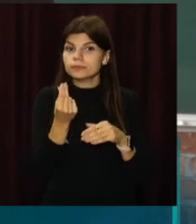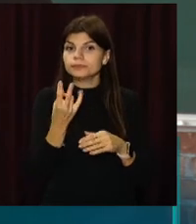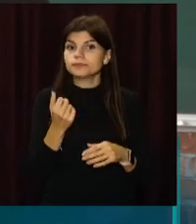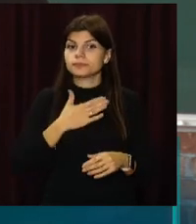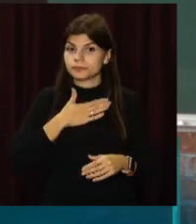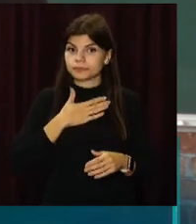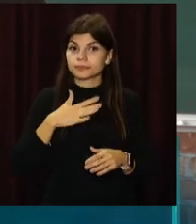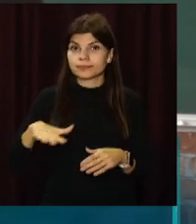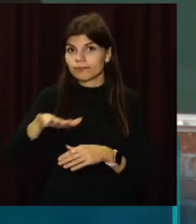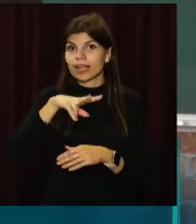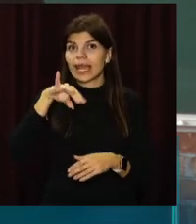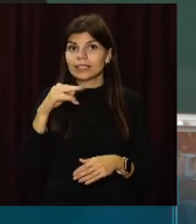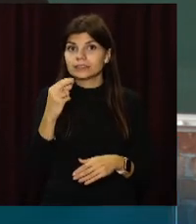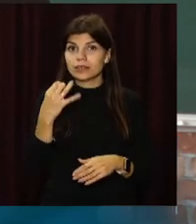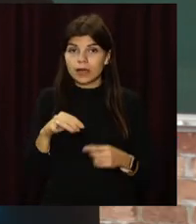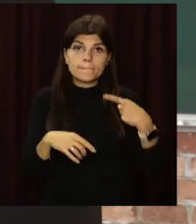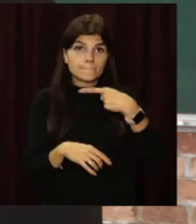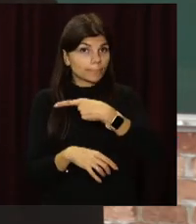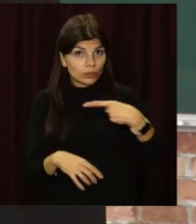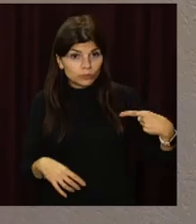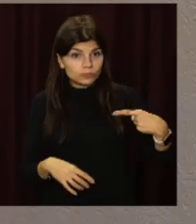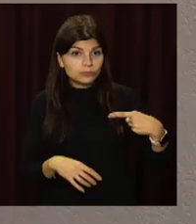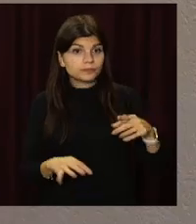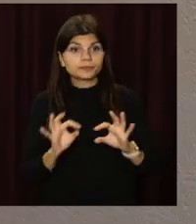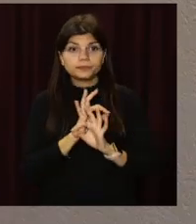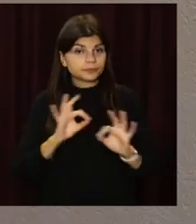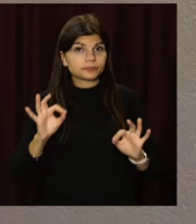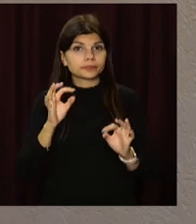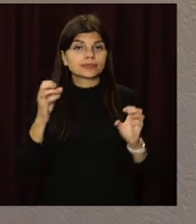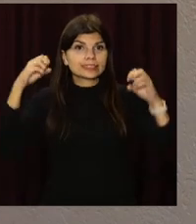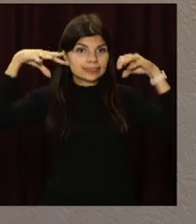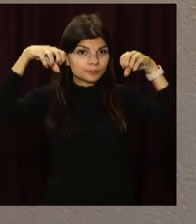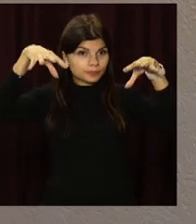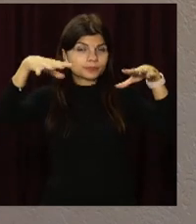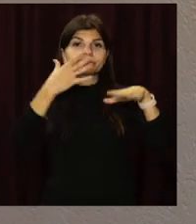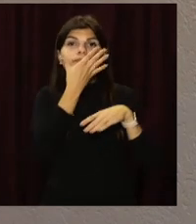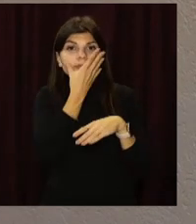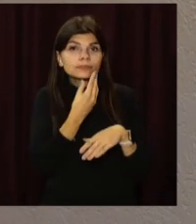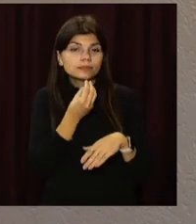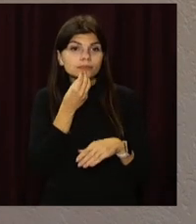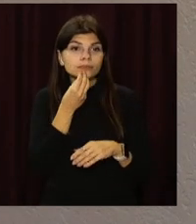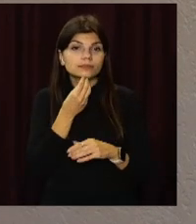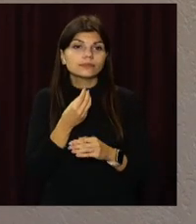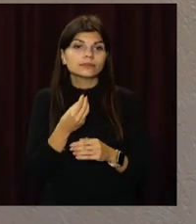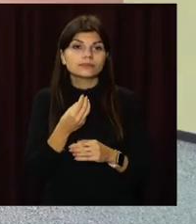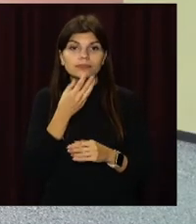кошти на наш ліцей, на перший поверх. Прекрасне освітлення, гарні